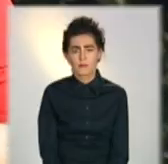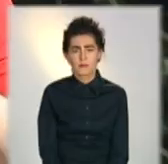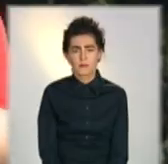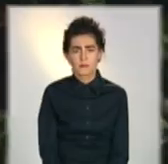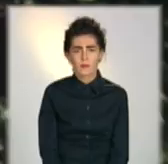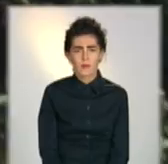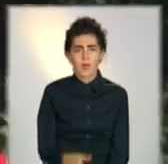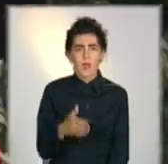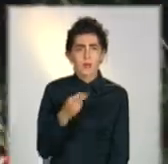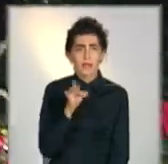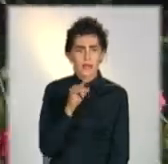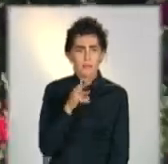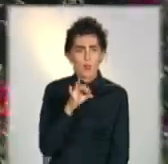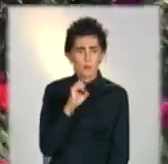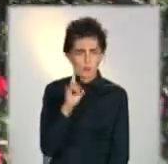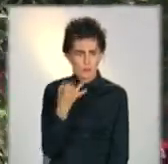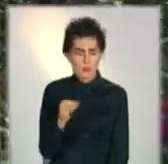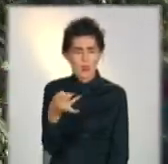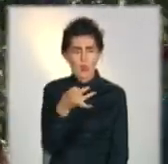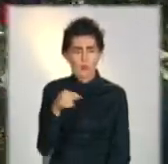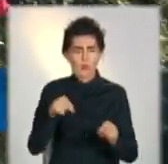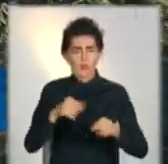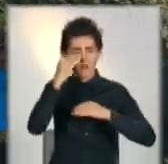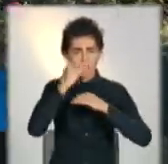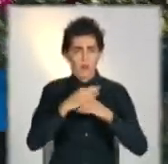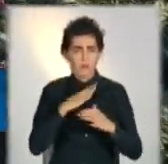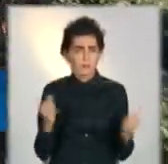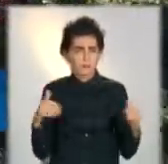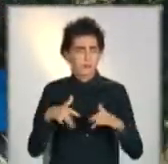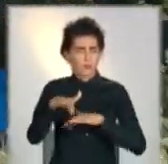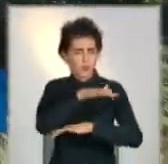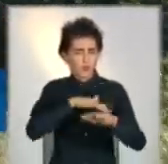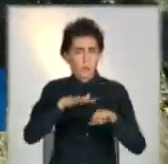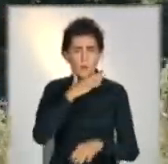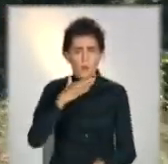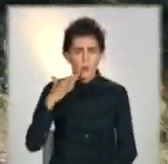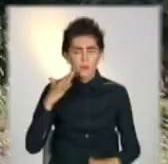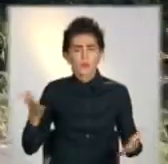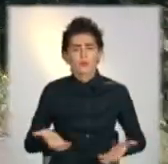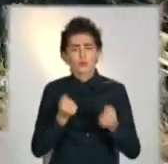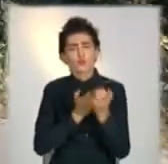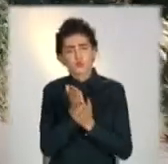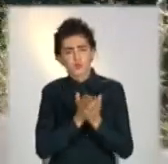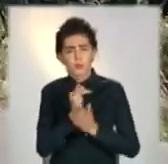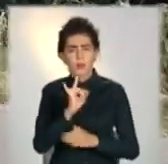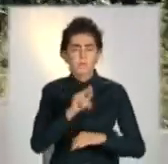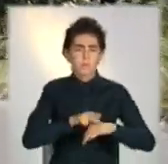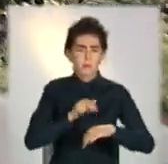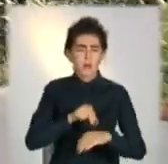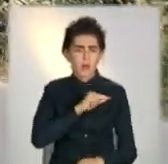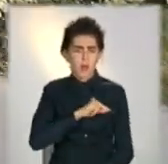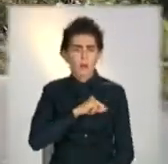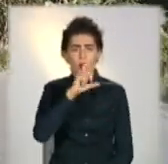Приморський район Маріуполя тут напередодні ввечері було багатолюдно. Працювали рятувальники та правоохоронці. Переходжі